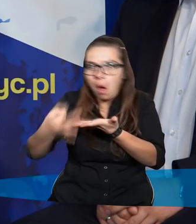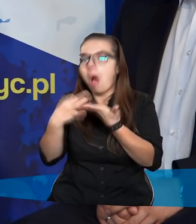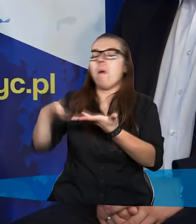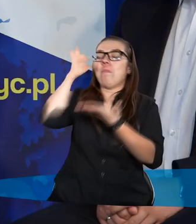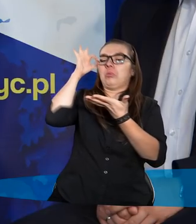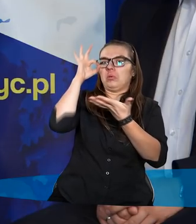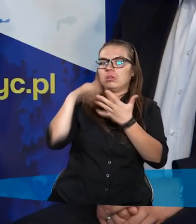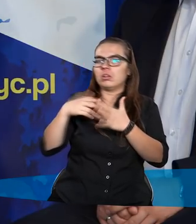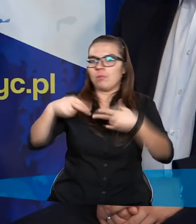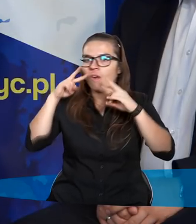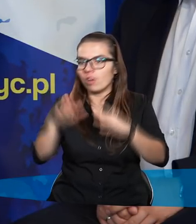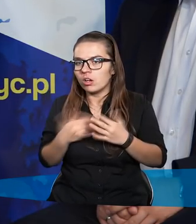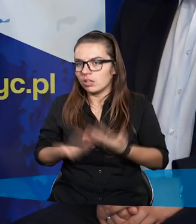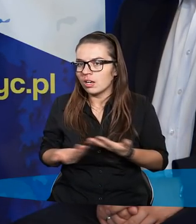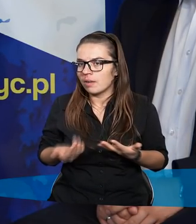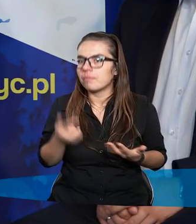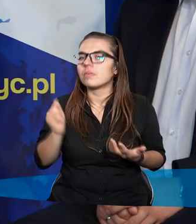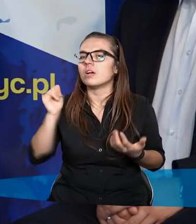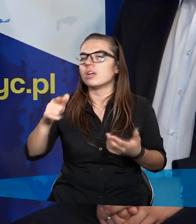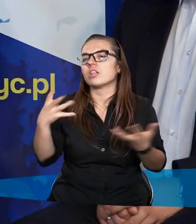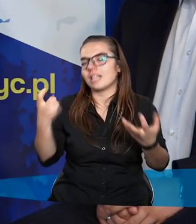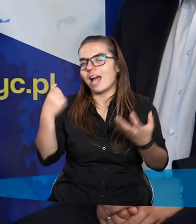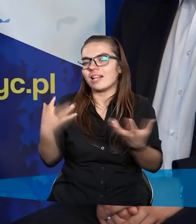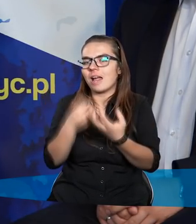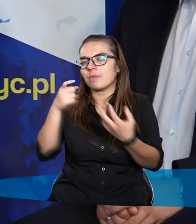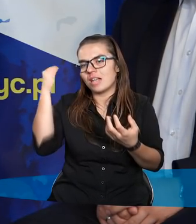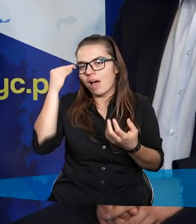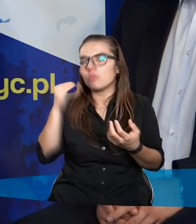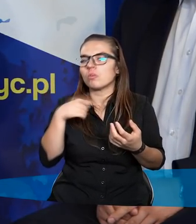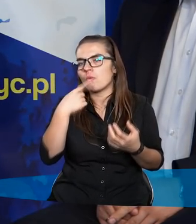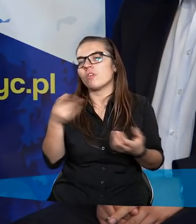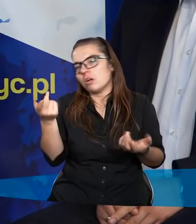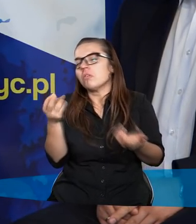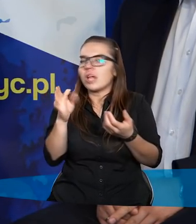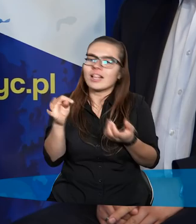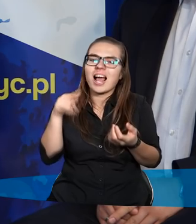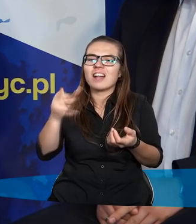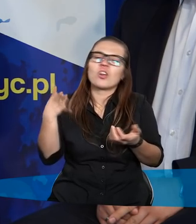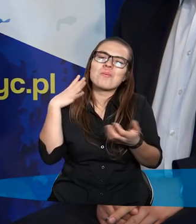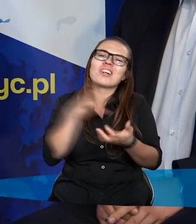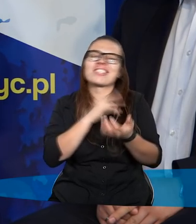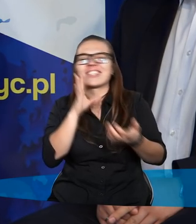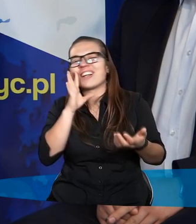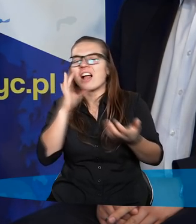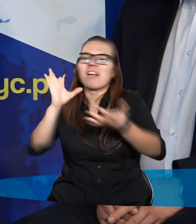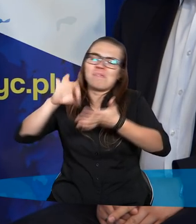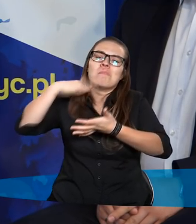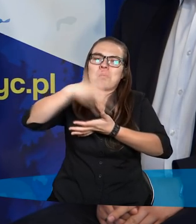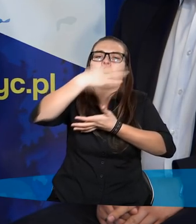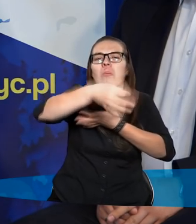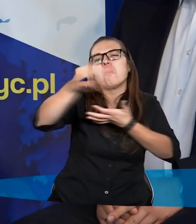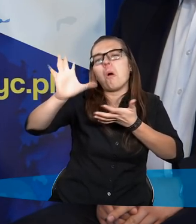znowu widział, to zaraz znalazłby się jakiś naukowiec, który by powiedział, no tak, tutaj ciśnienie śródczaszkowe,